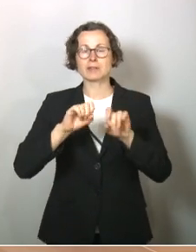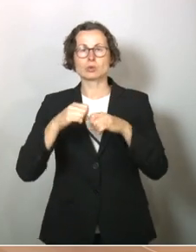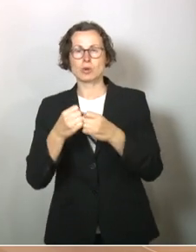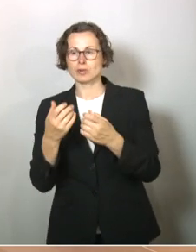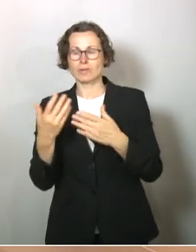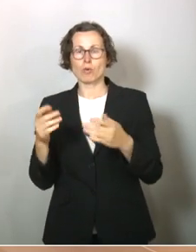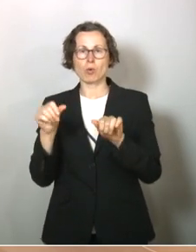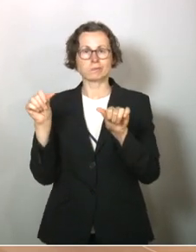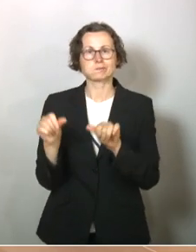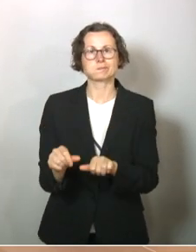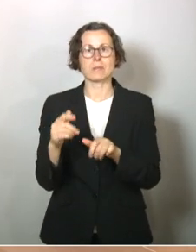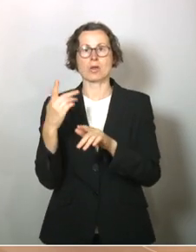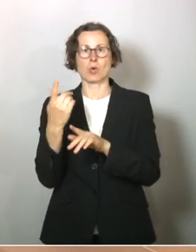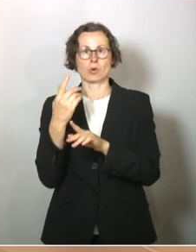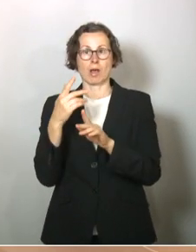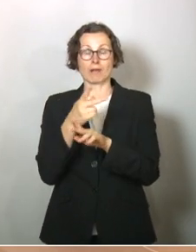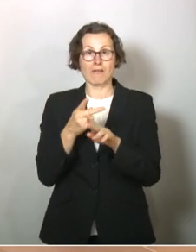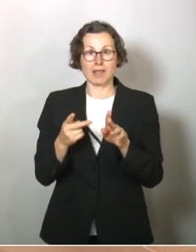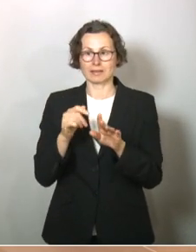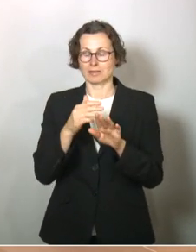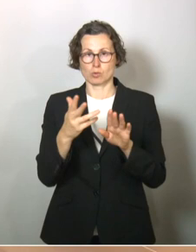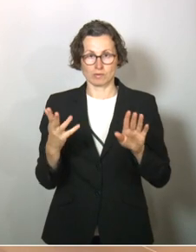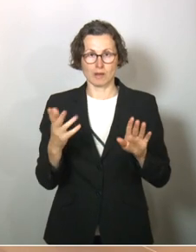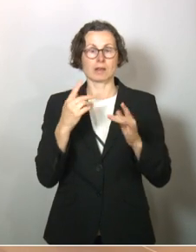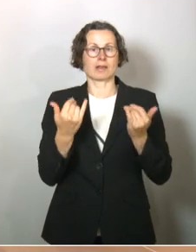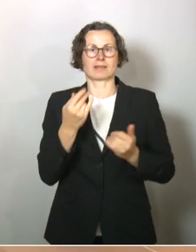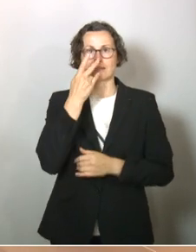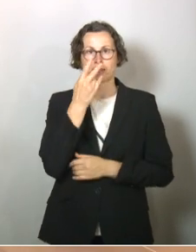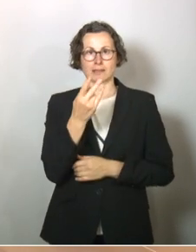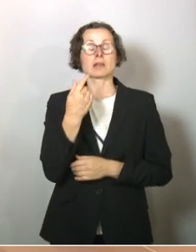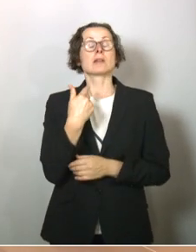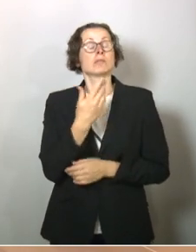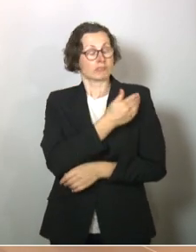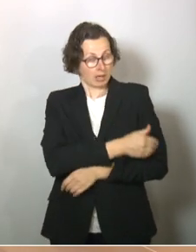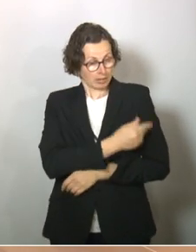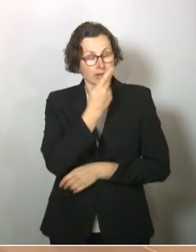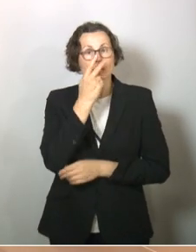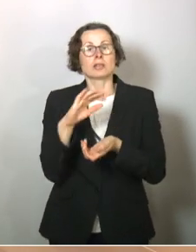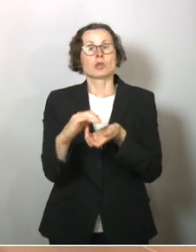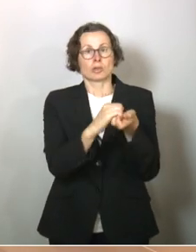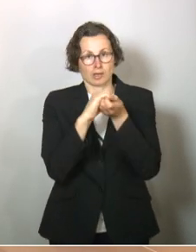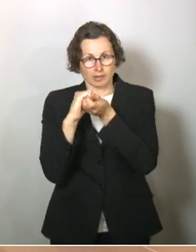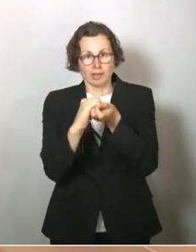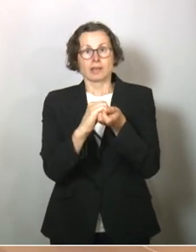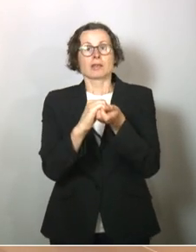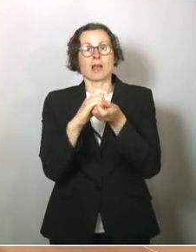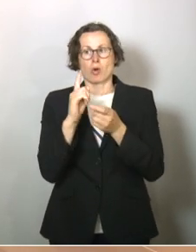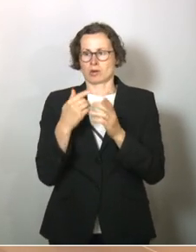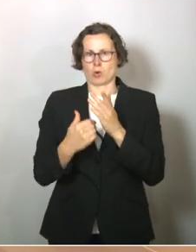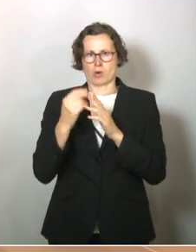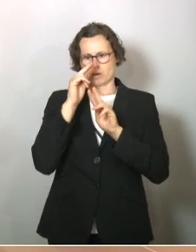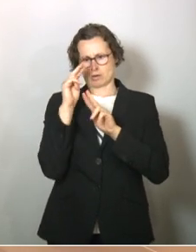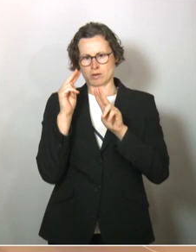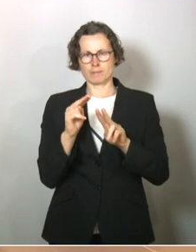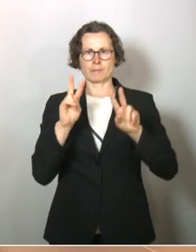sichtbar geworden sind. Wir haben auf der einen Seite ein hohes Maß an Solidarität erlebt. Wir haben eine völlig neue Betrachtung erlebt. Was sind denn